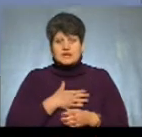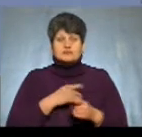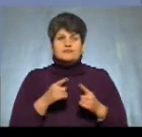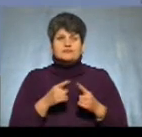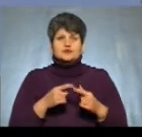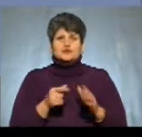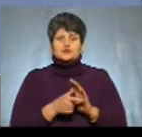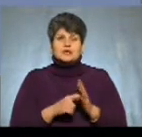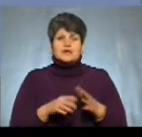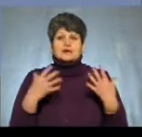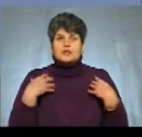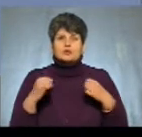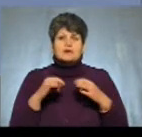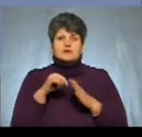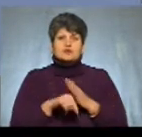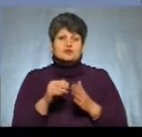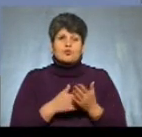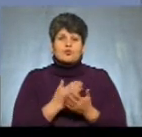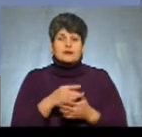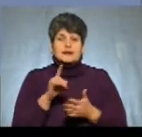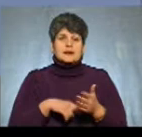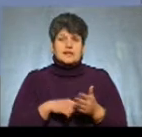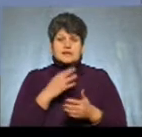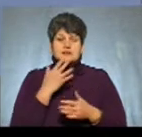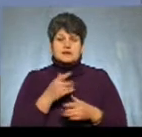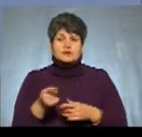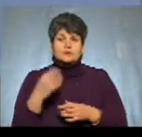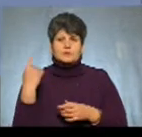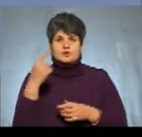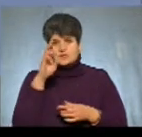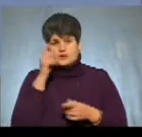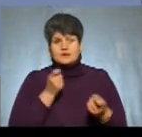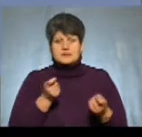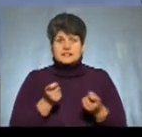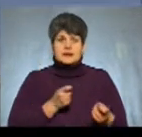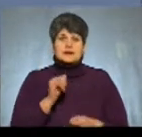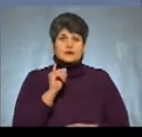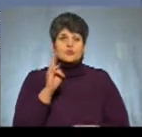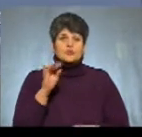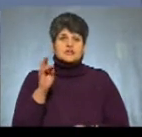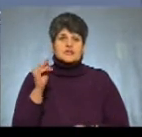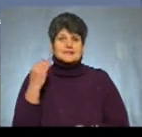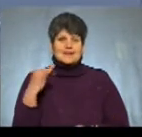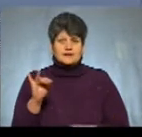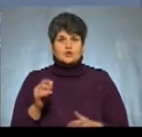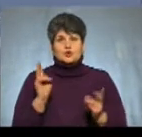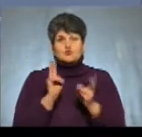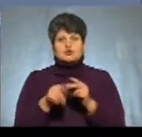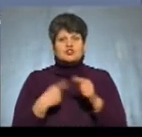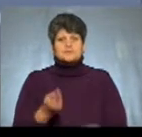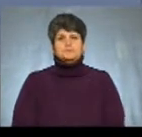начальник управління з питань внутрішньої політики, релігії та національностей Тернопільської обласної державної адміністрації Ігор Кульчейський. До зустрічі в ефірі.